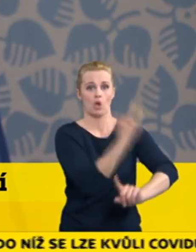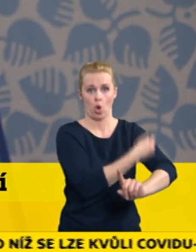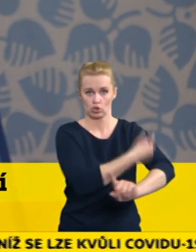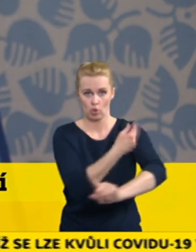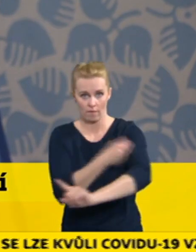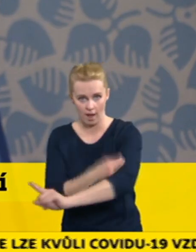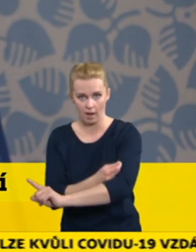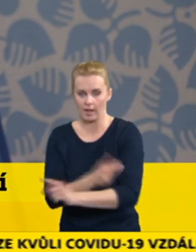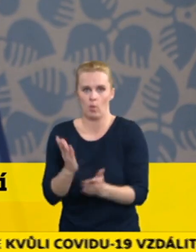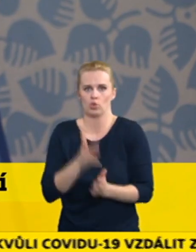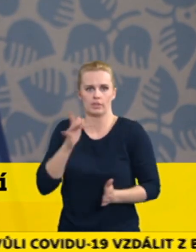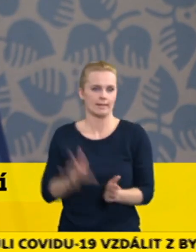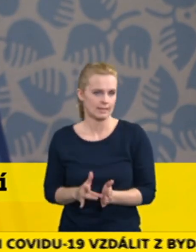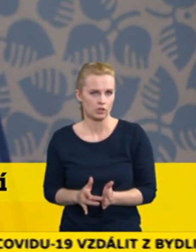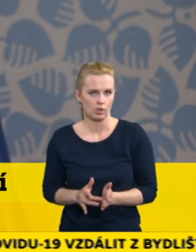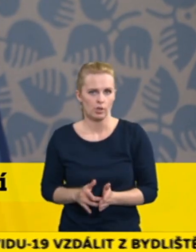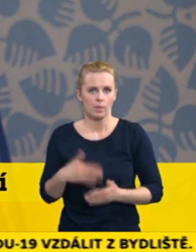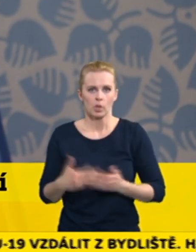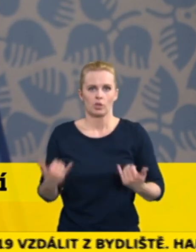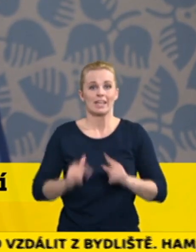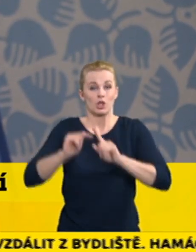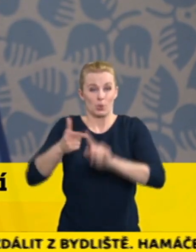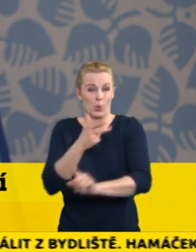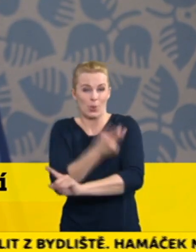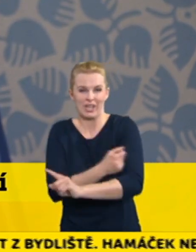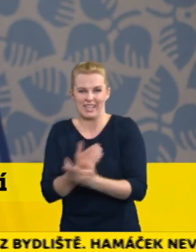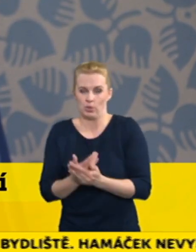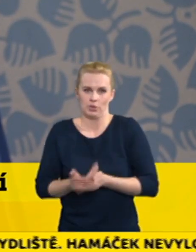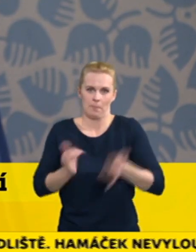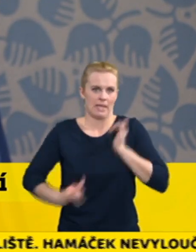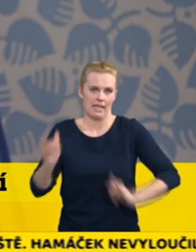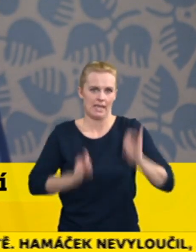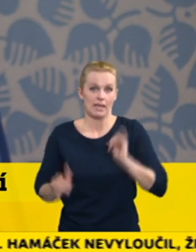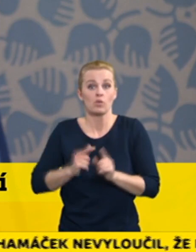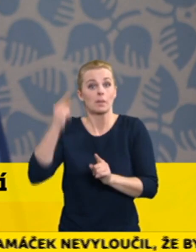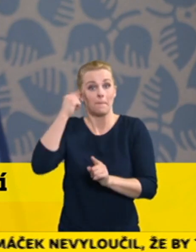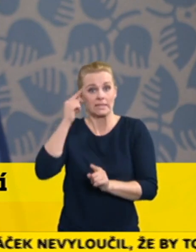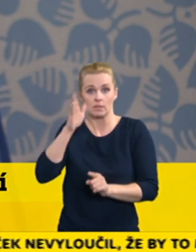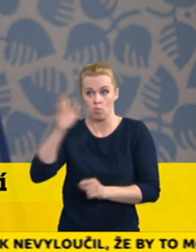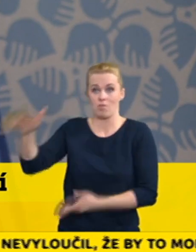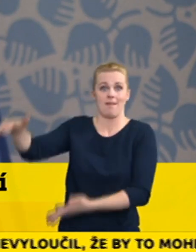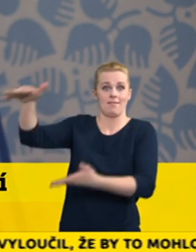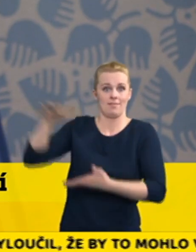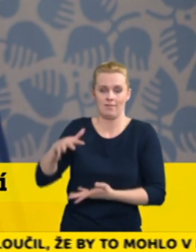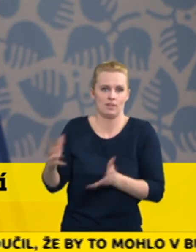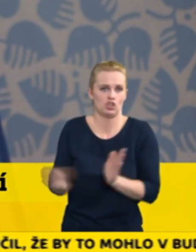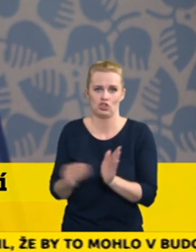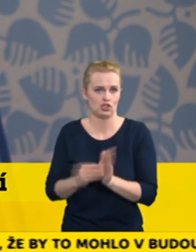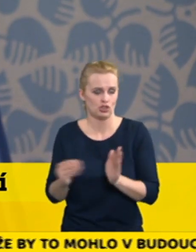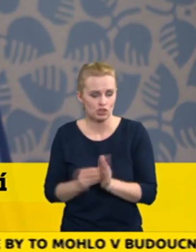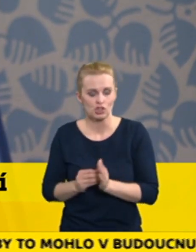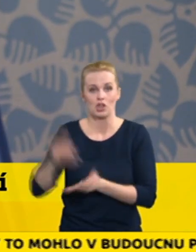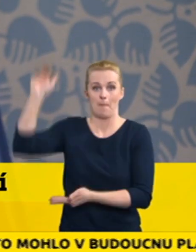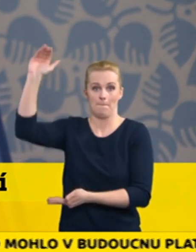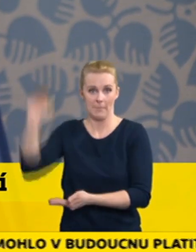nebo očkovací látky pro druhou dávku, protože vlastně došlo k tomu relativnímu snížení a vedlo by to ke